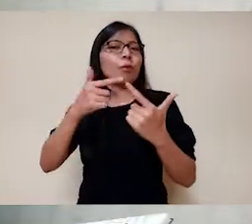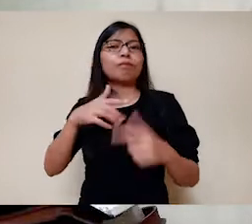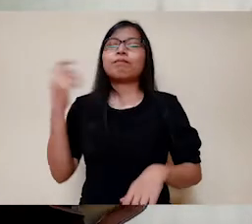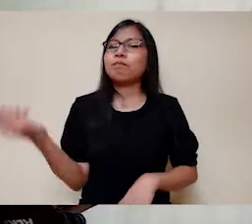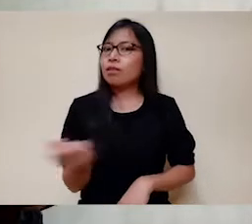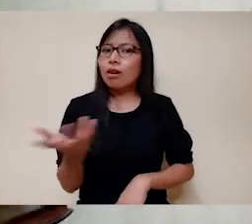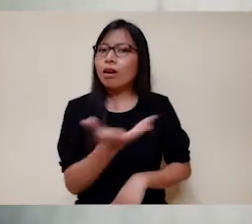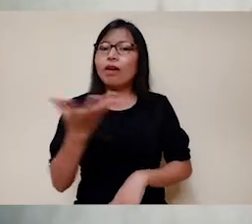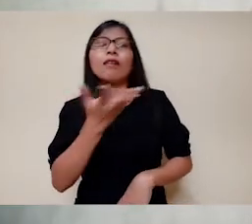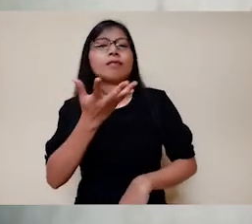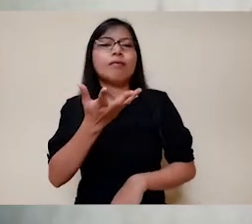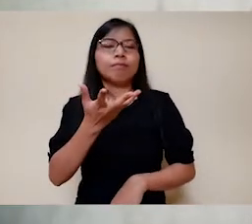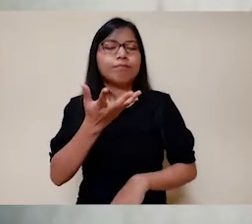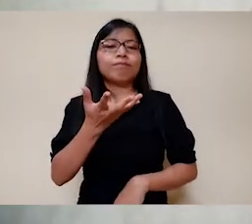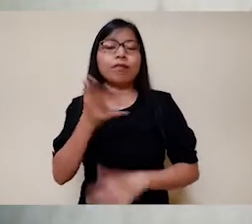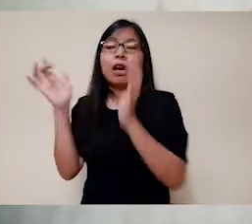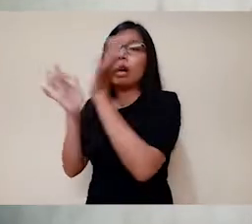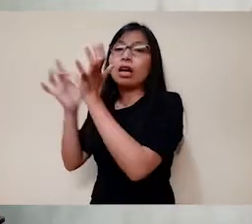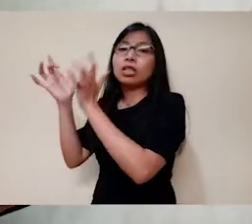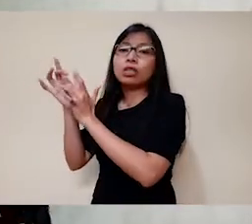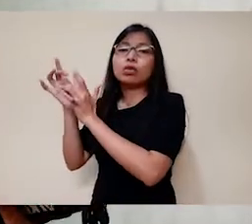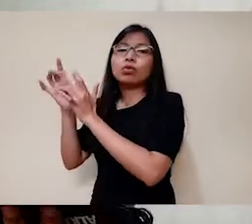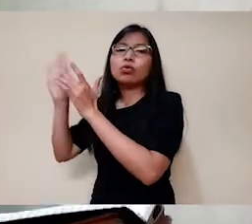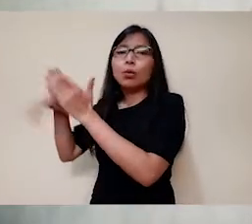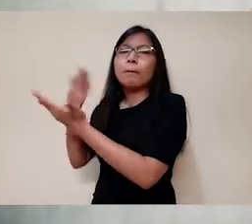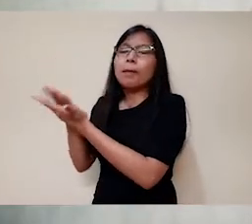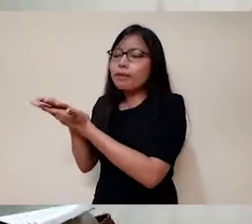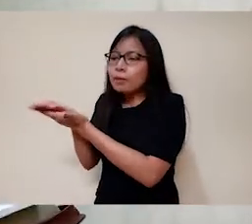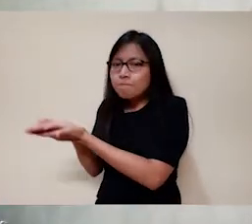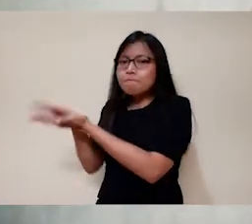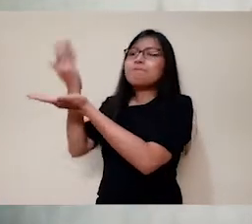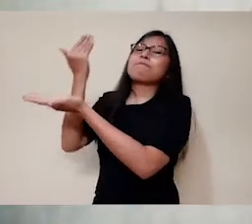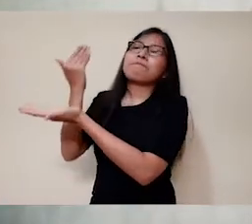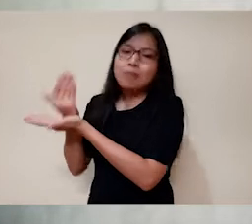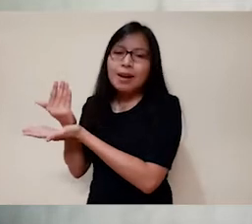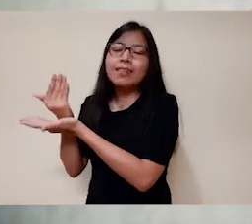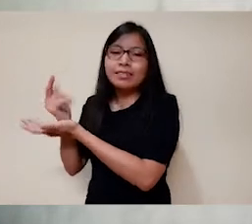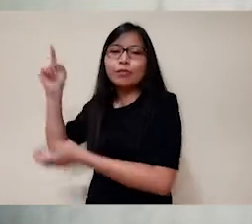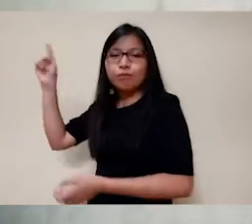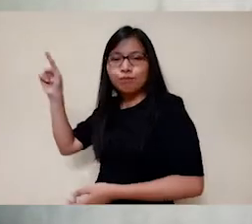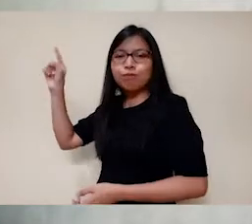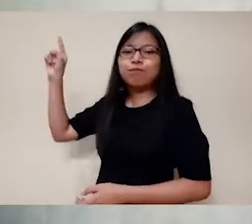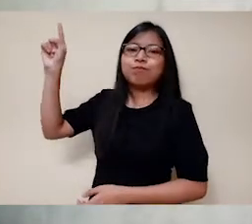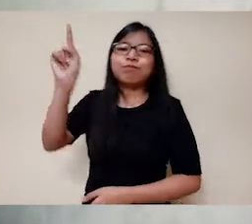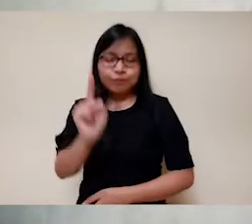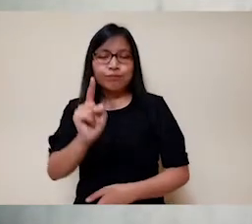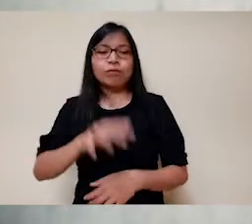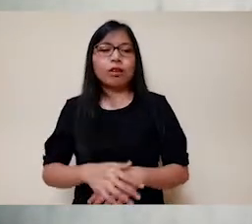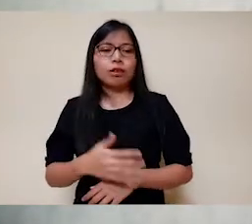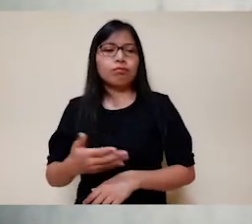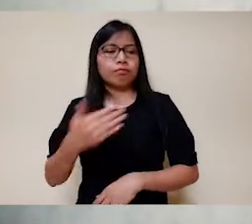Kristus telah mati dan bangkit. Dengan cara melihat kematian yang membuat kita belajar menundukkan diri,